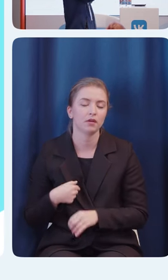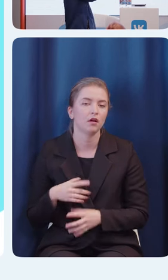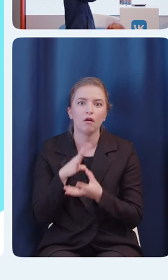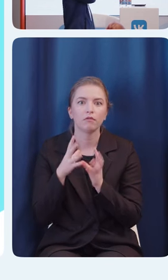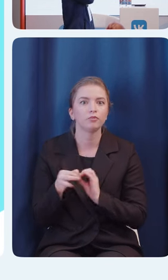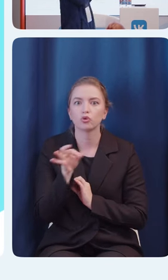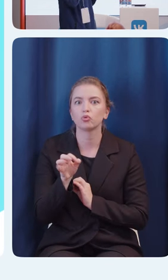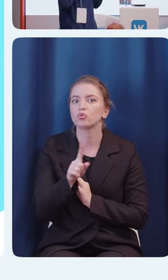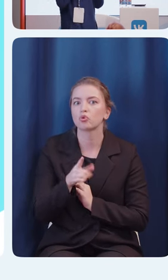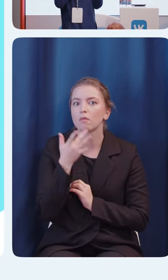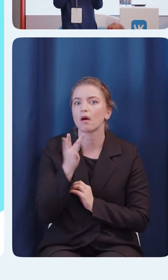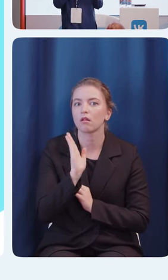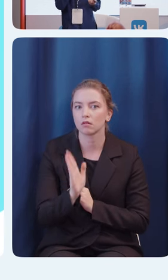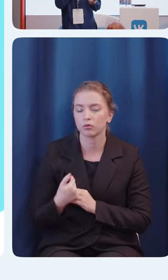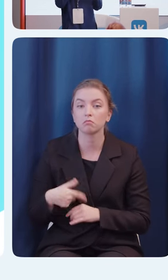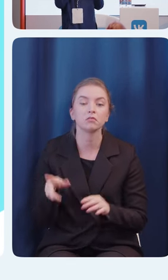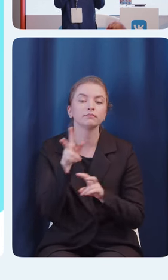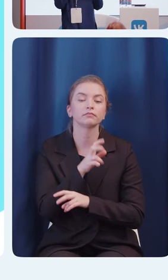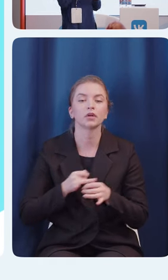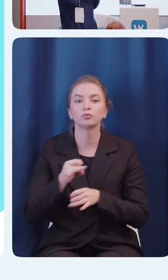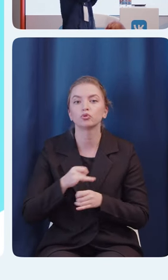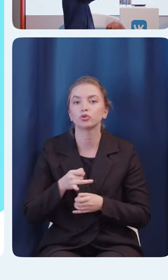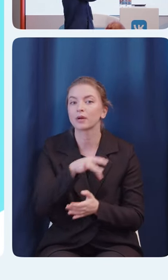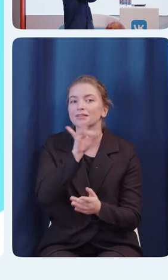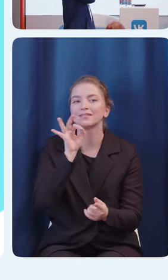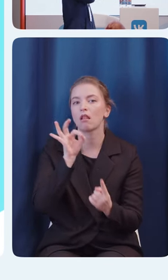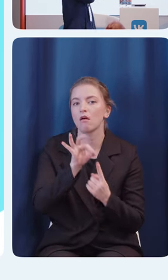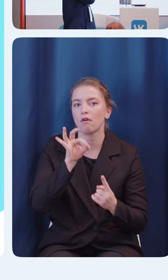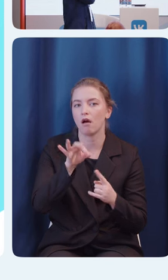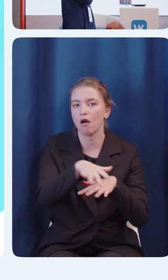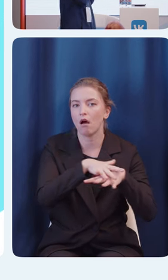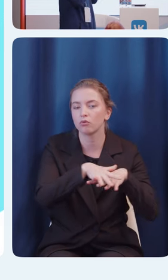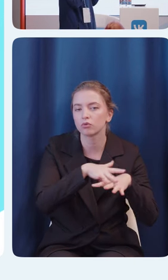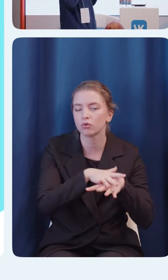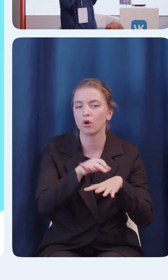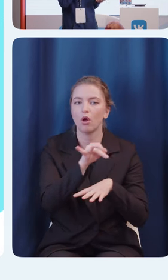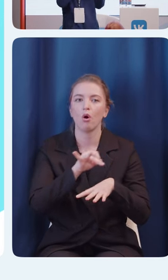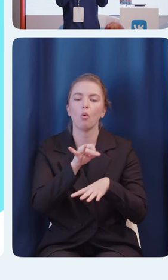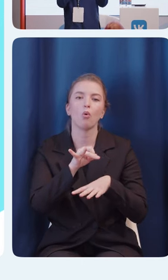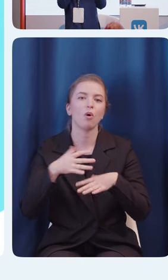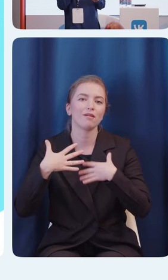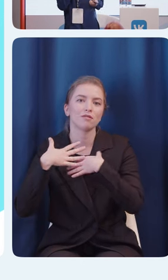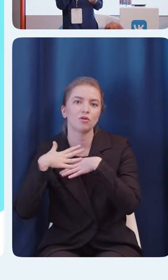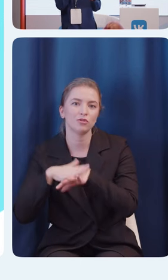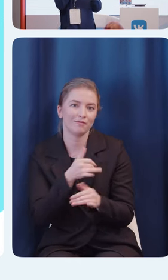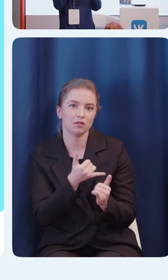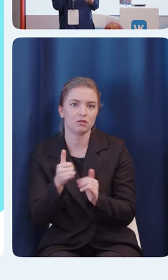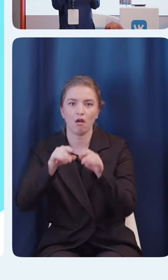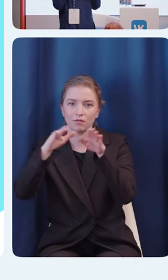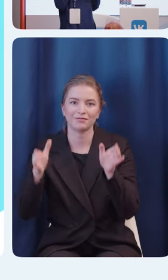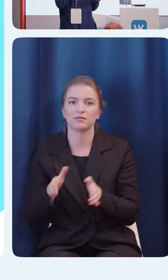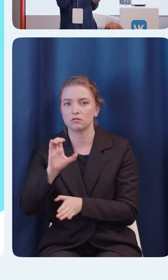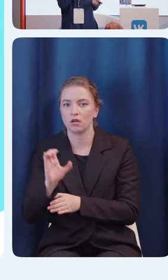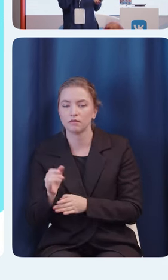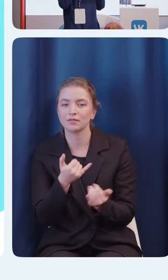путь разработки целевую аудиторию, про сервис инклюзивности Android и особенности разработки